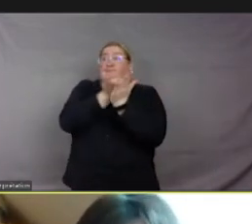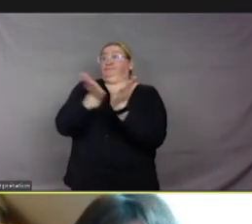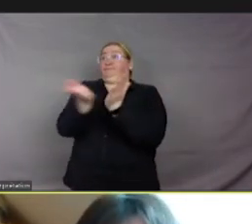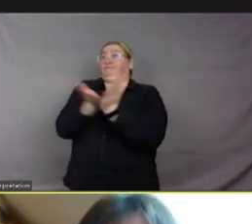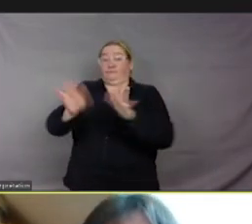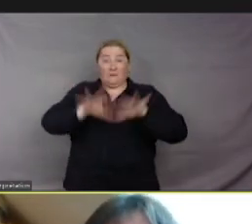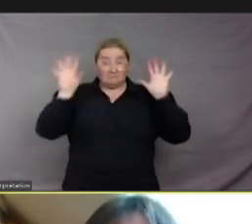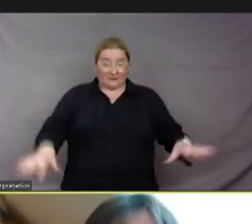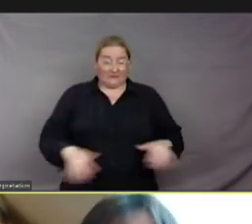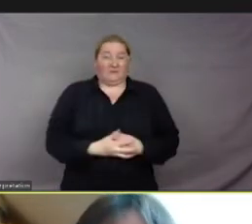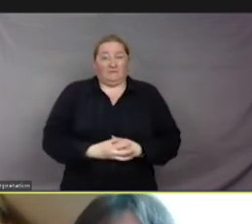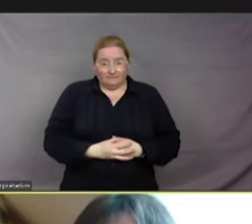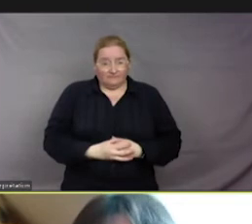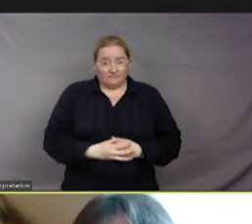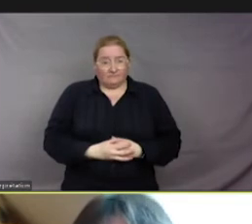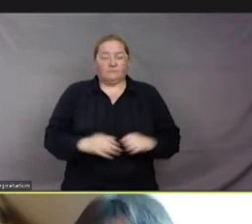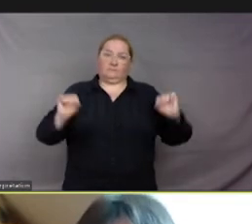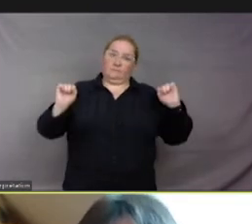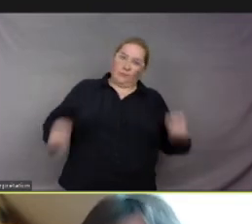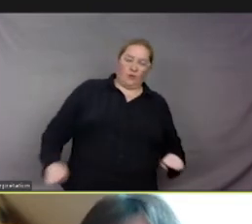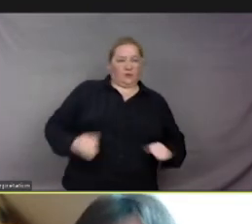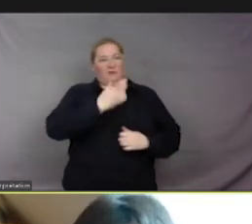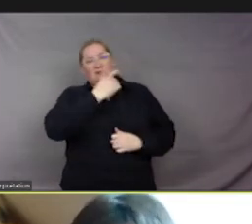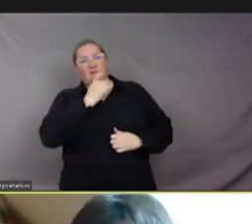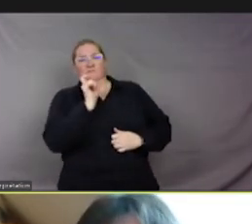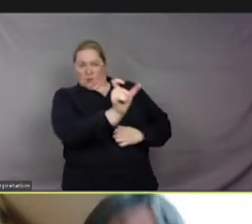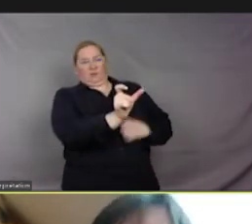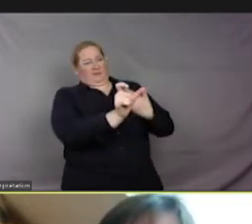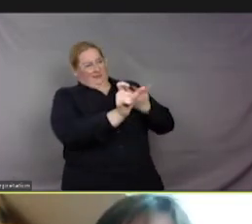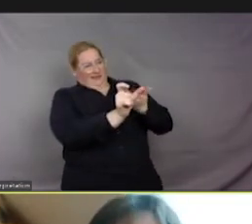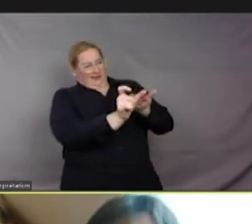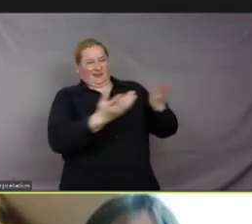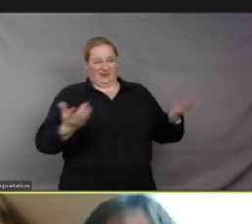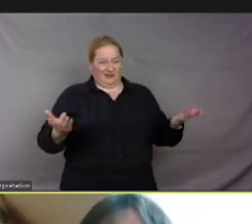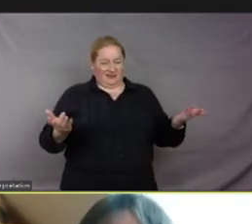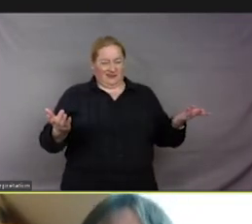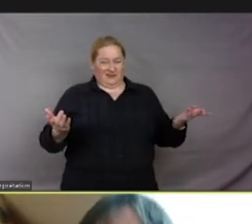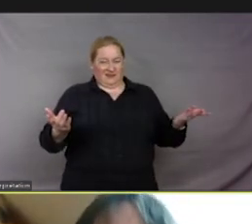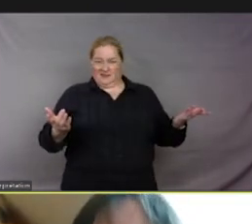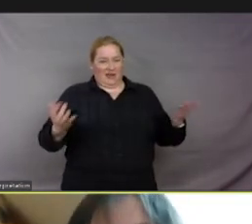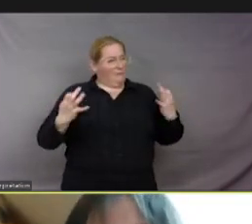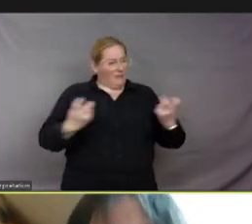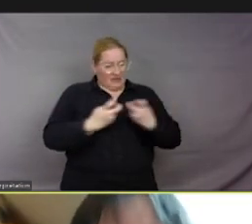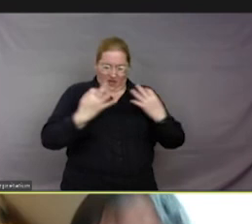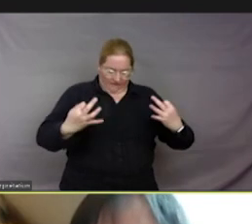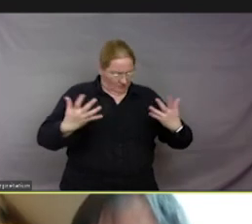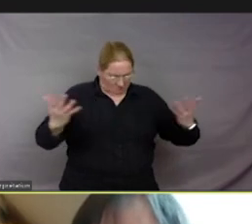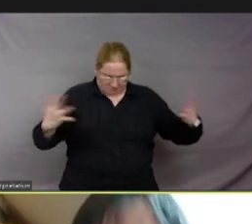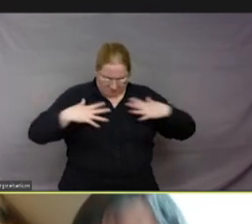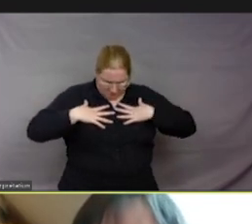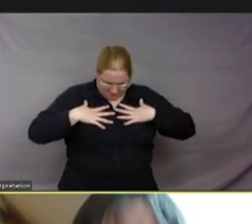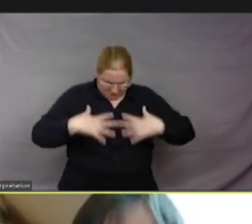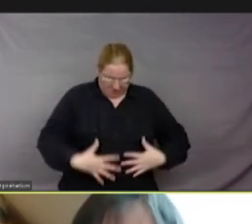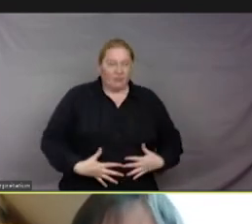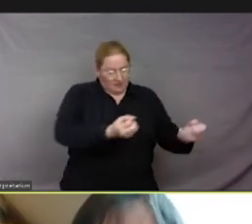beaucoup de sens. On peut utiliser le terme « sensibilité » aussi bien pour un organisme qui réagit à